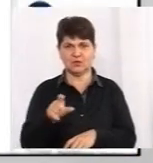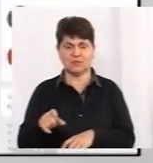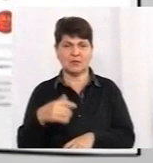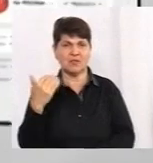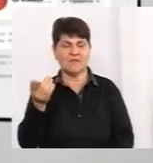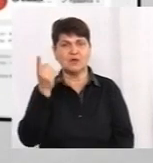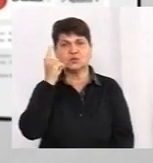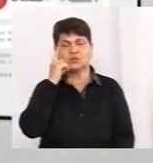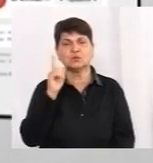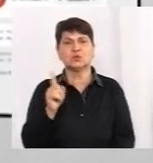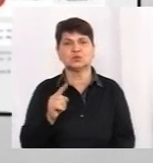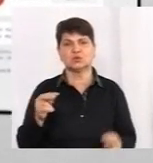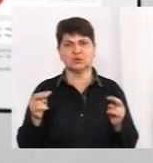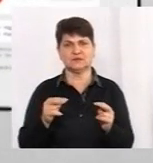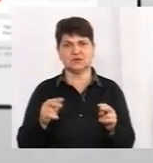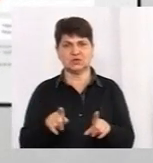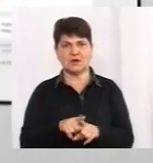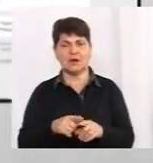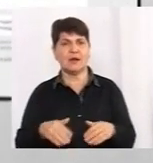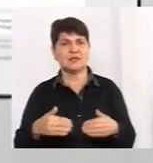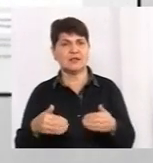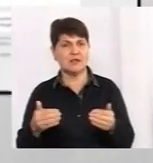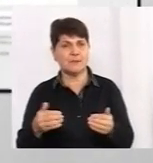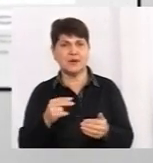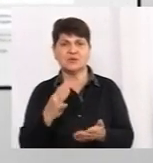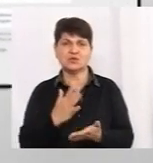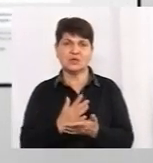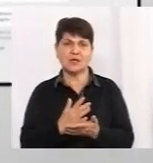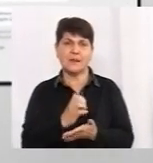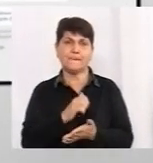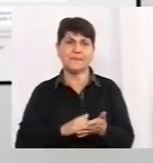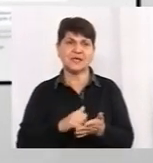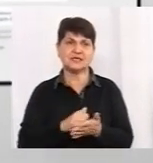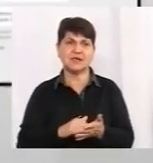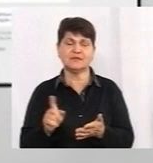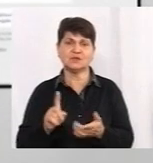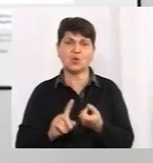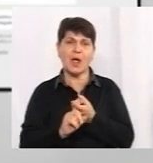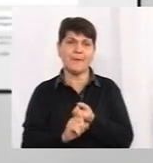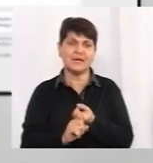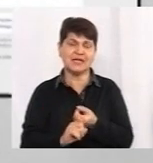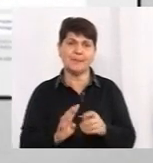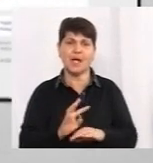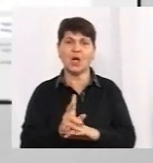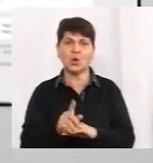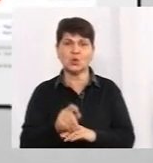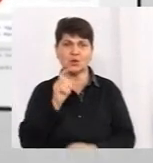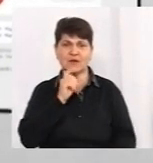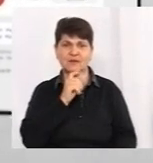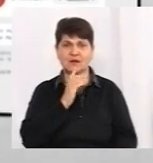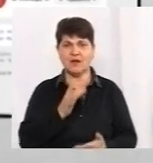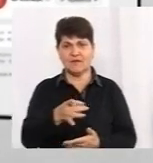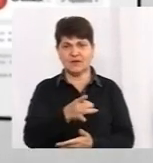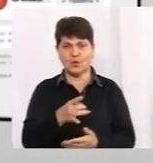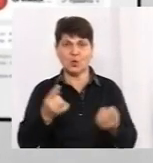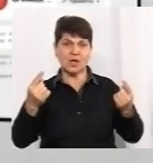вашу думку, про що свідчить така динаміка? Чи є підстави говорити, що епідемія коронавірусу в регіоні йде на спад,